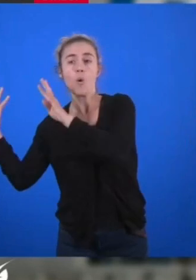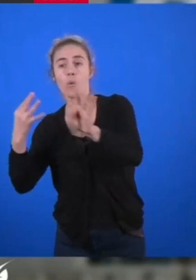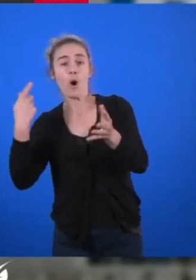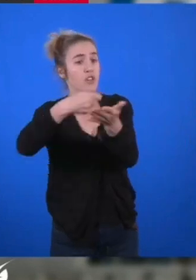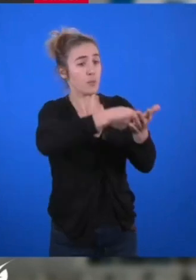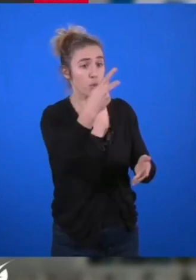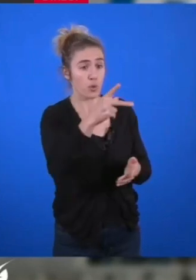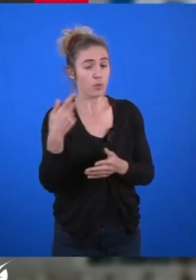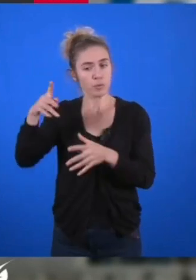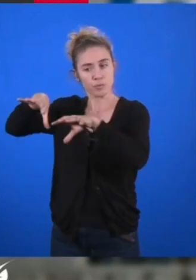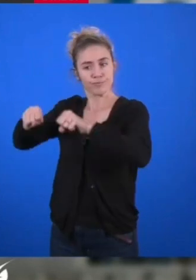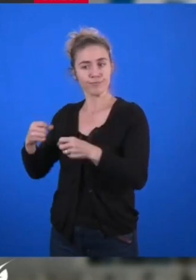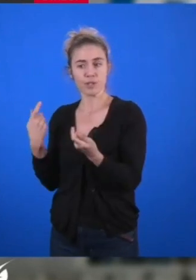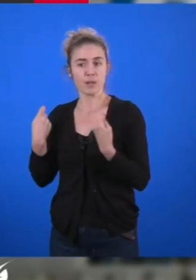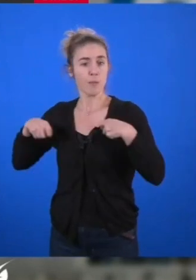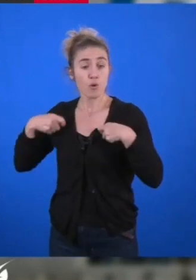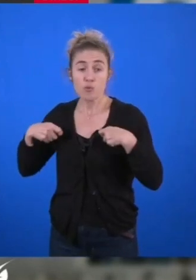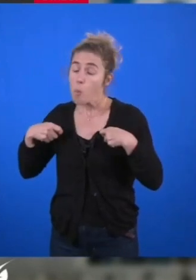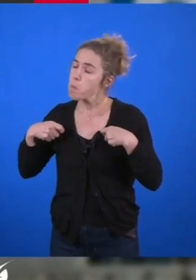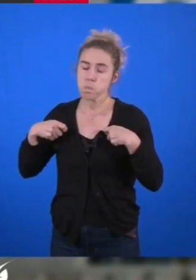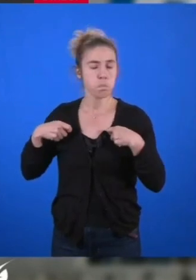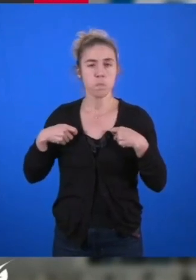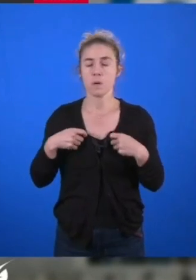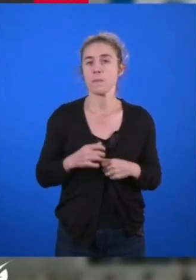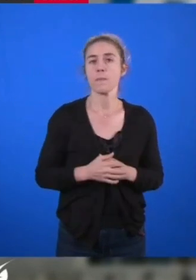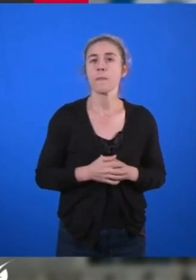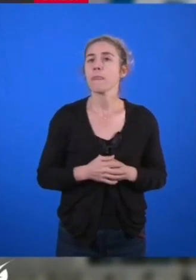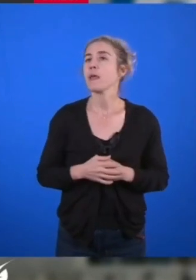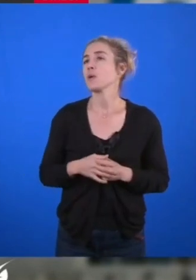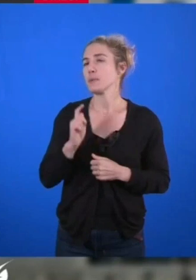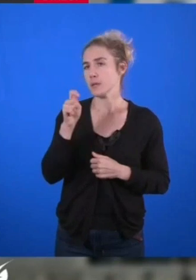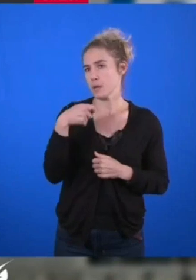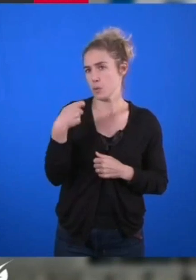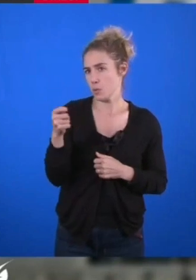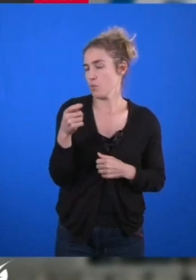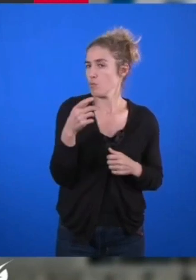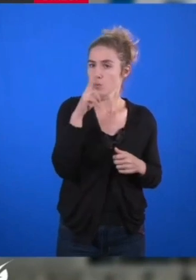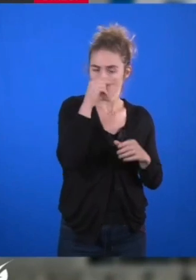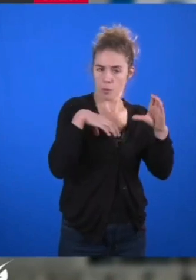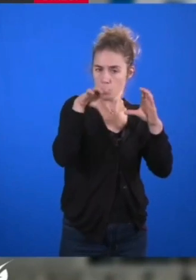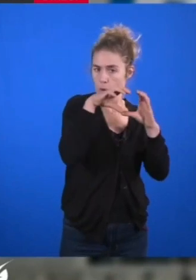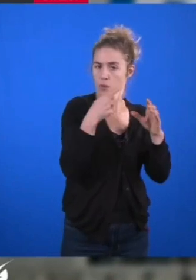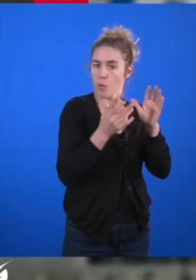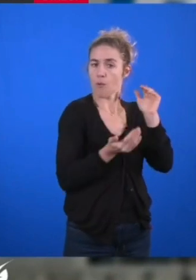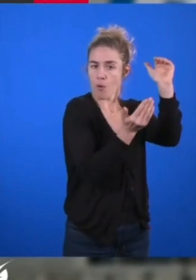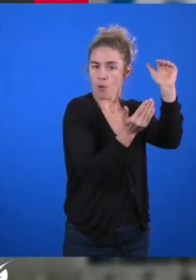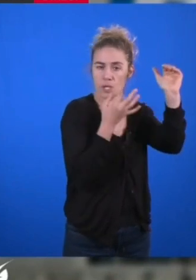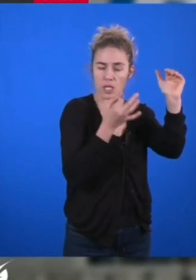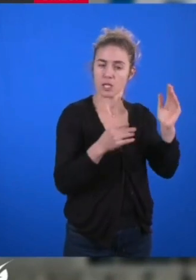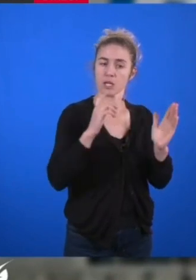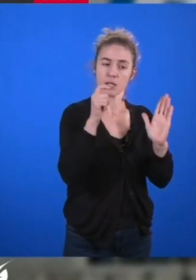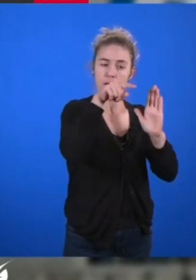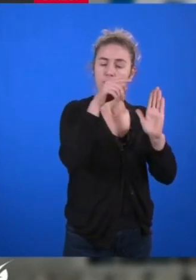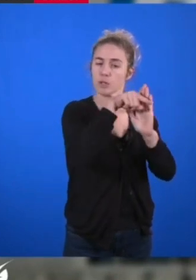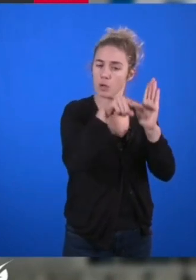nos concitoyens. Certes, le vœu énoncé marque bien la volonté de la métropole d'encadrer et de limiter les ouvertures dominicales,